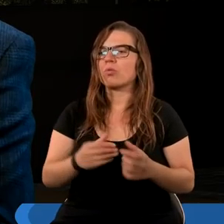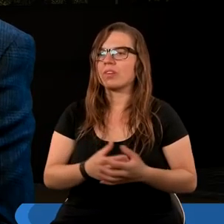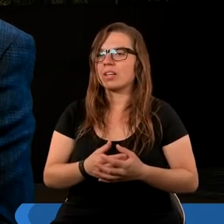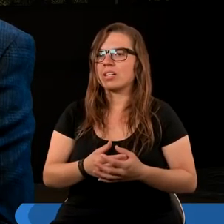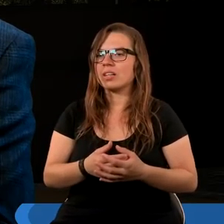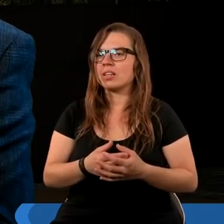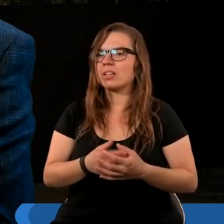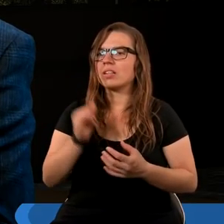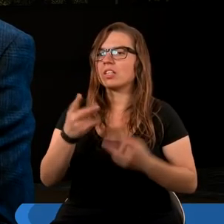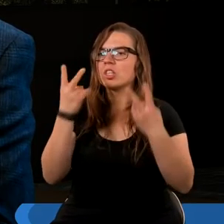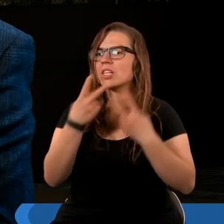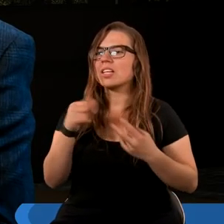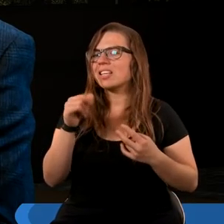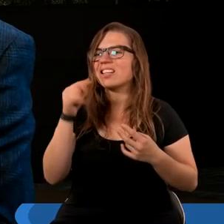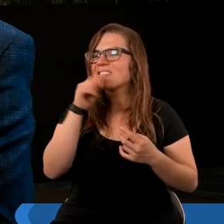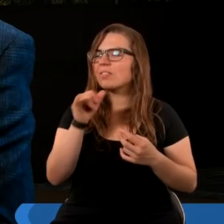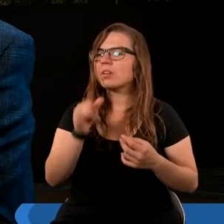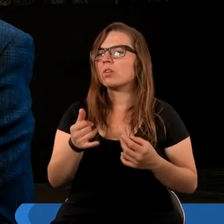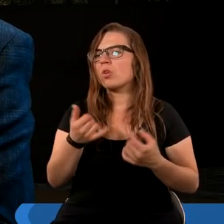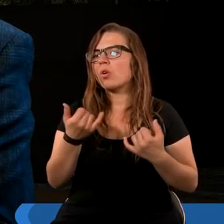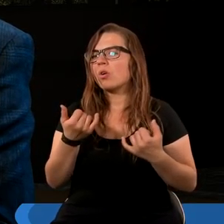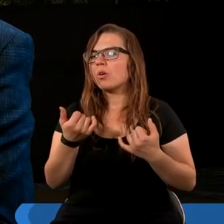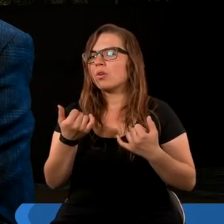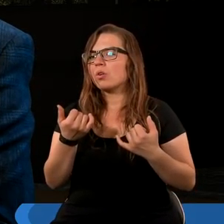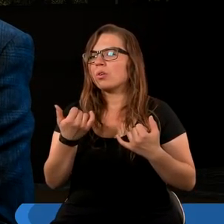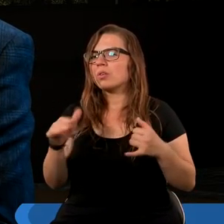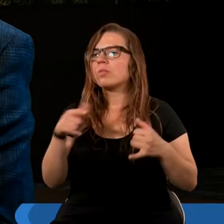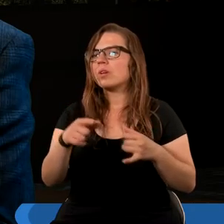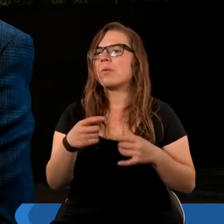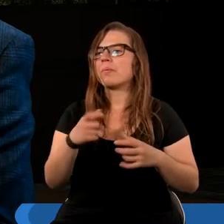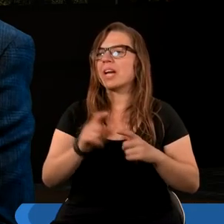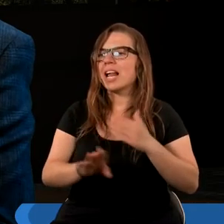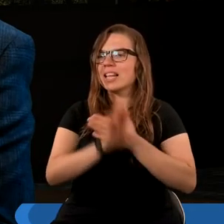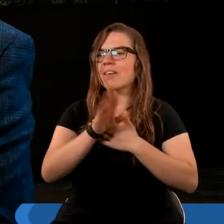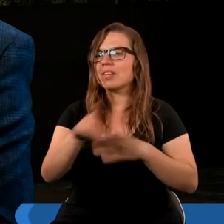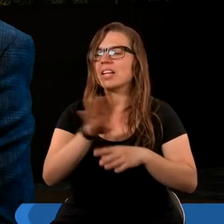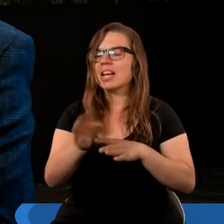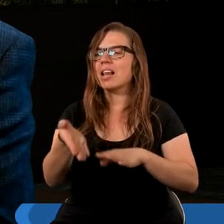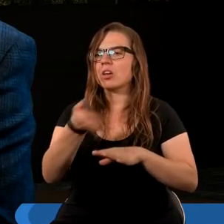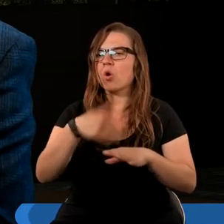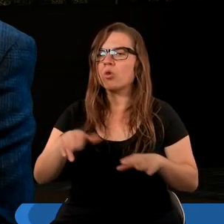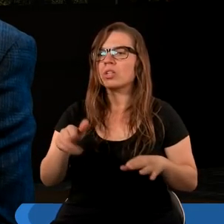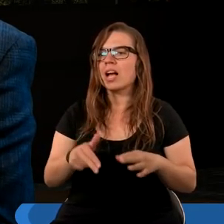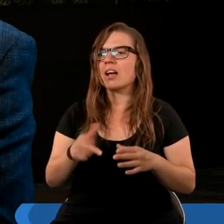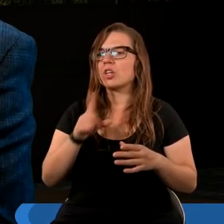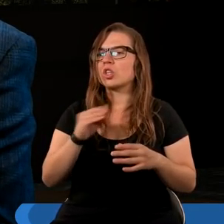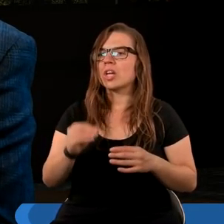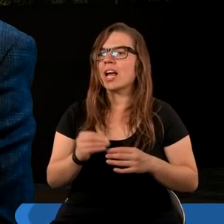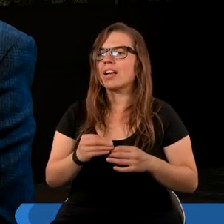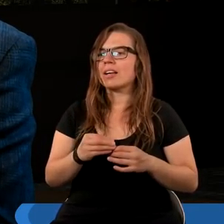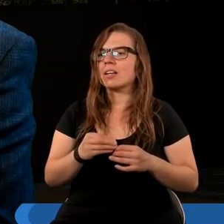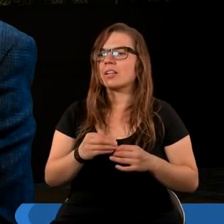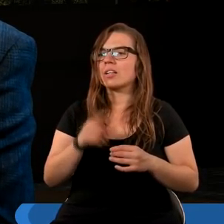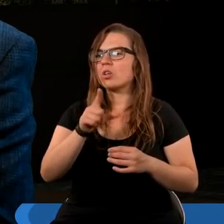I czytamy niestety, no tak jak tutaj były ostatnio przedstawiane wersety z XVIII rozdziału, że